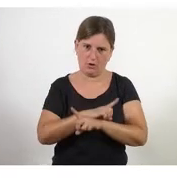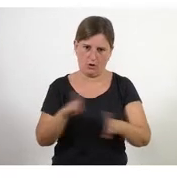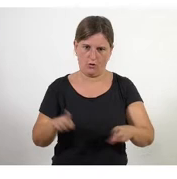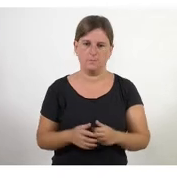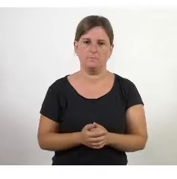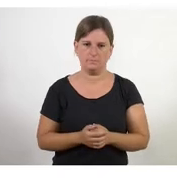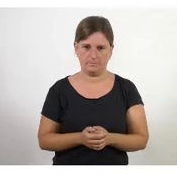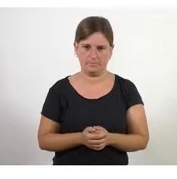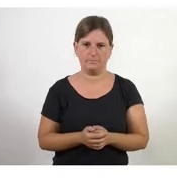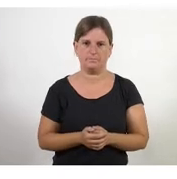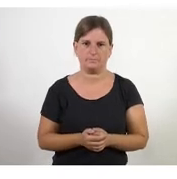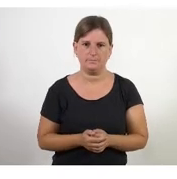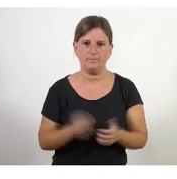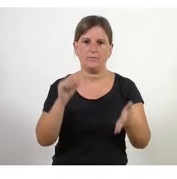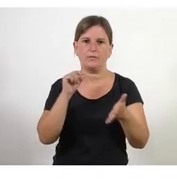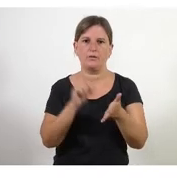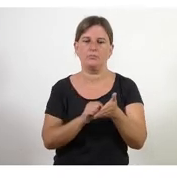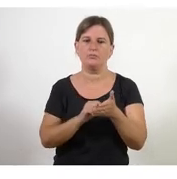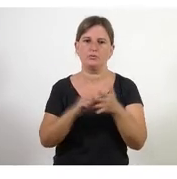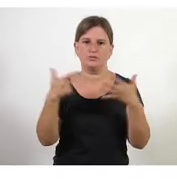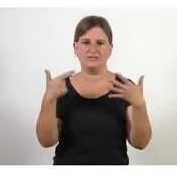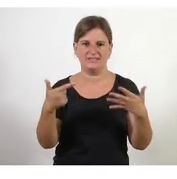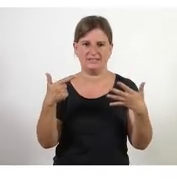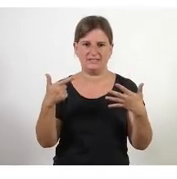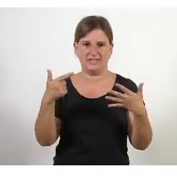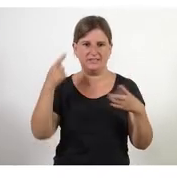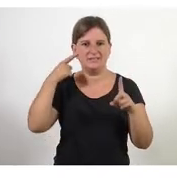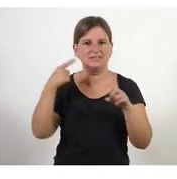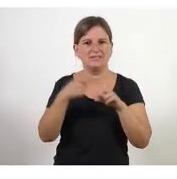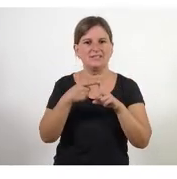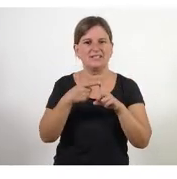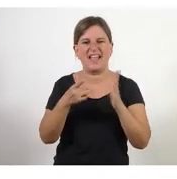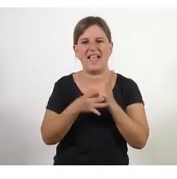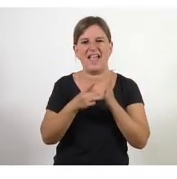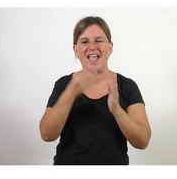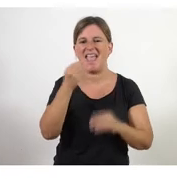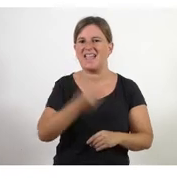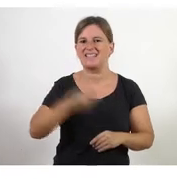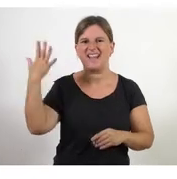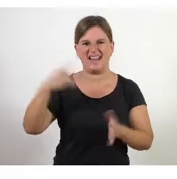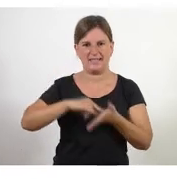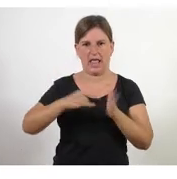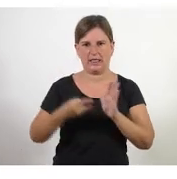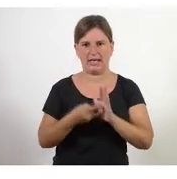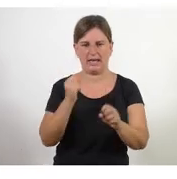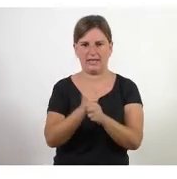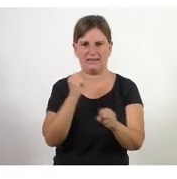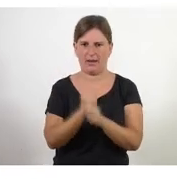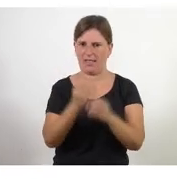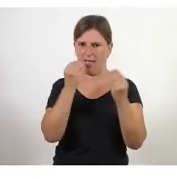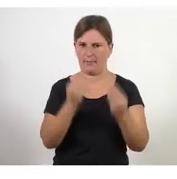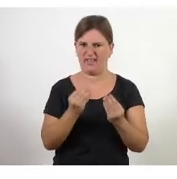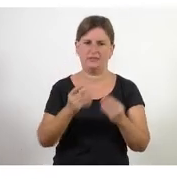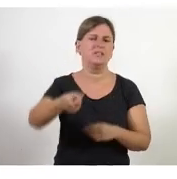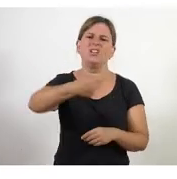principi esgell número 7 atenció contínua a'excel·lència tècnica a treballar bé això ja ho sé que ho fem